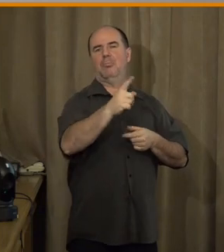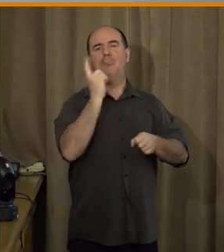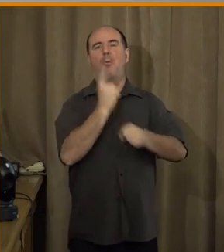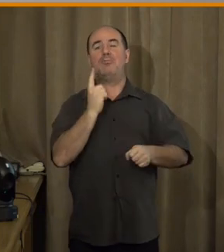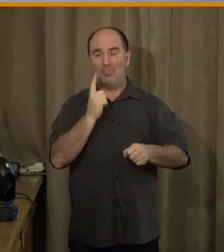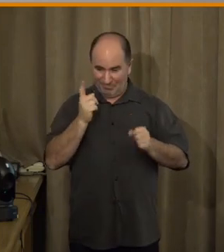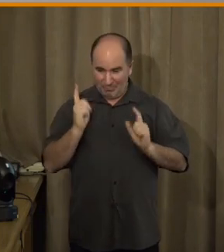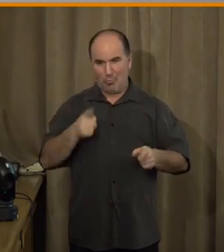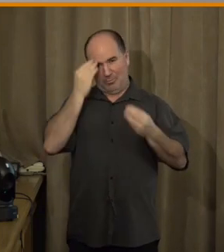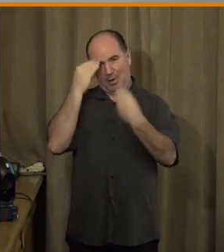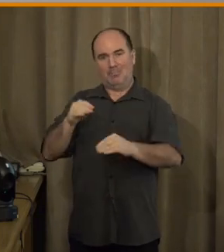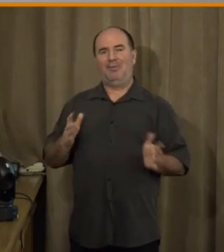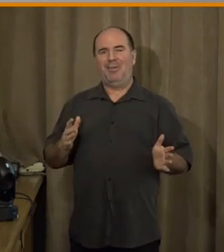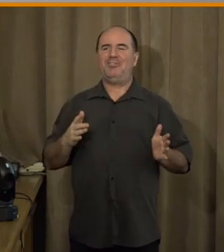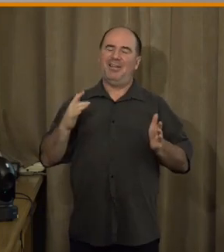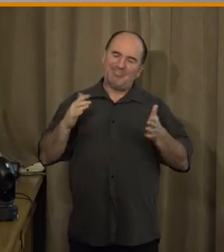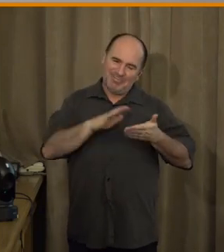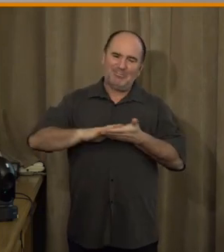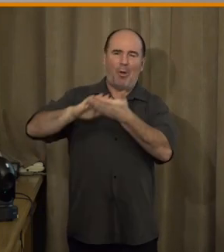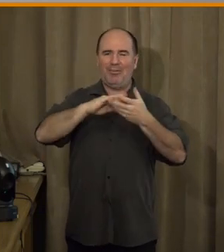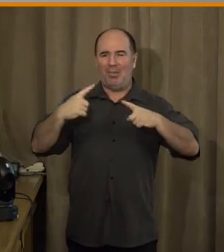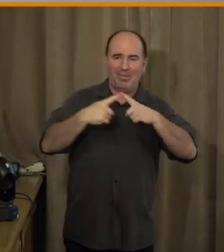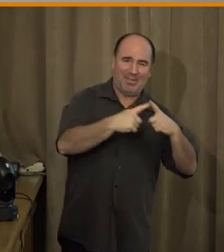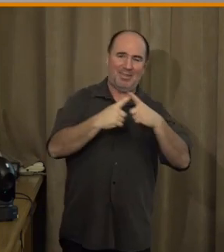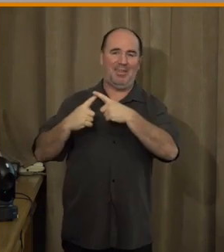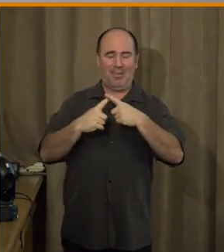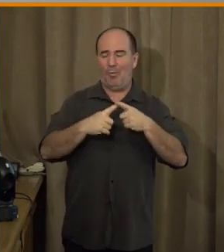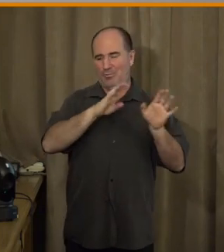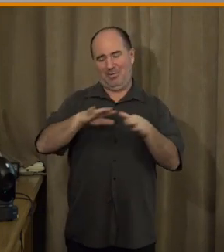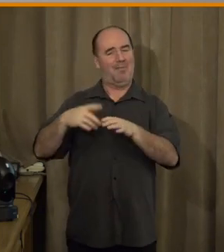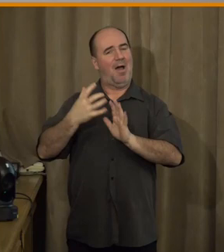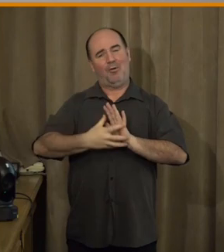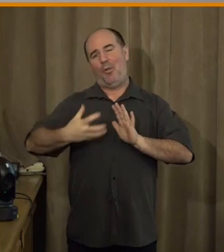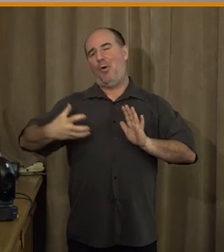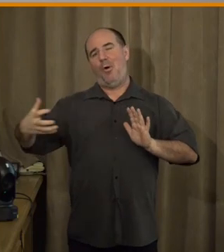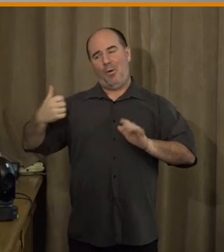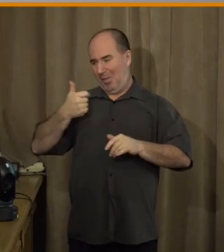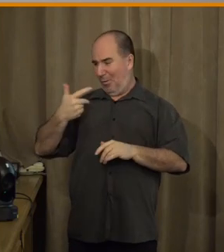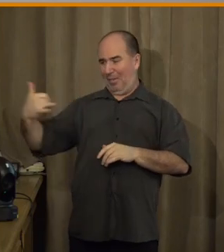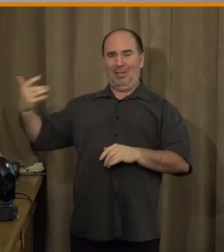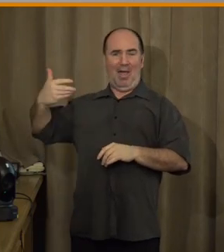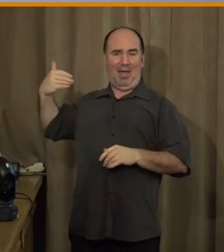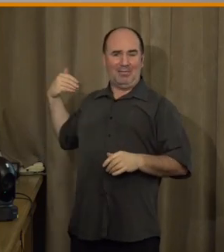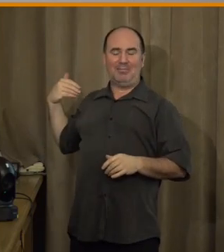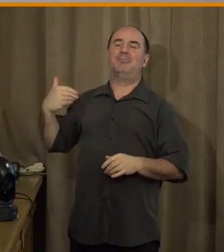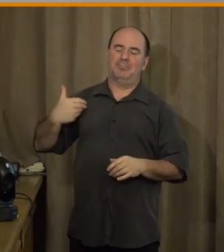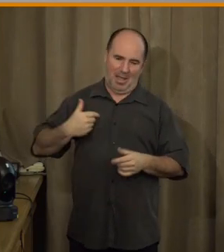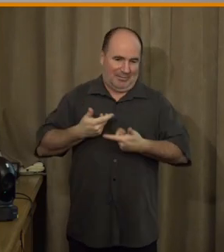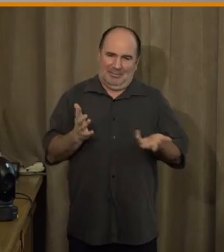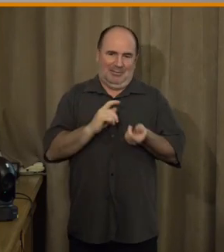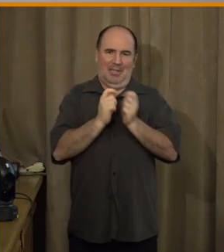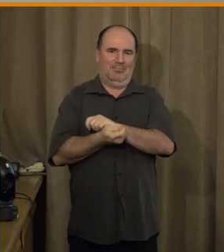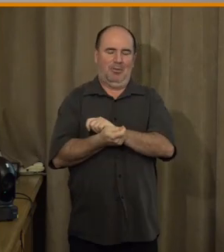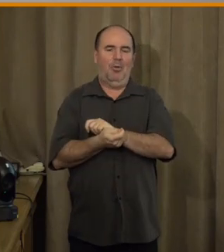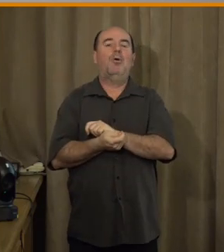skutečnosti už to trvá léta a nezdá se mi, že by něco řešili. Takže my jsme prosadili ten podnět, proběhla dohoda s Ministerstvem